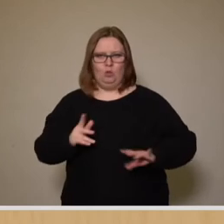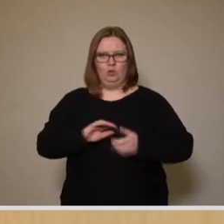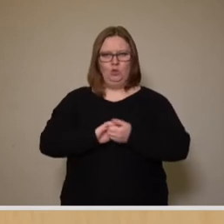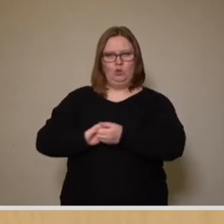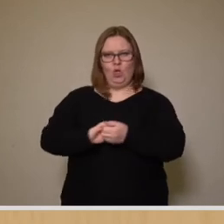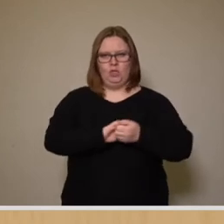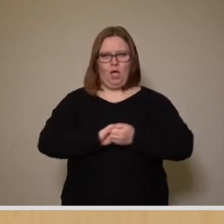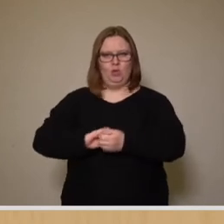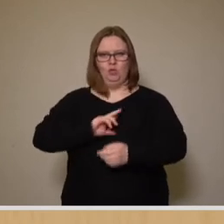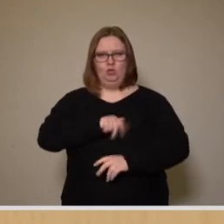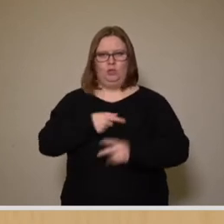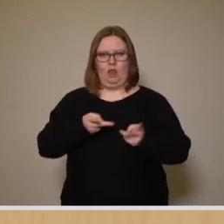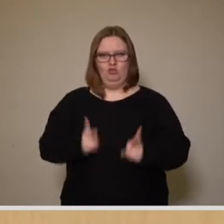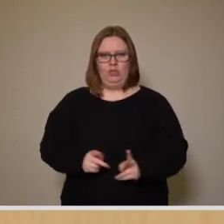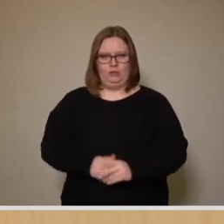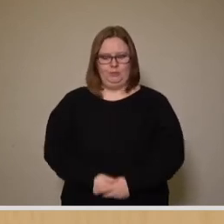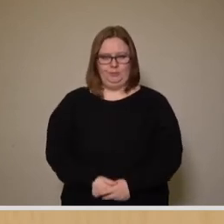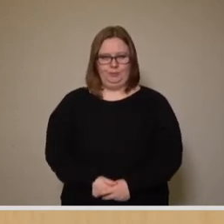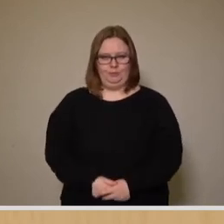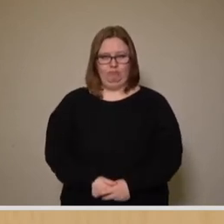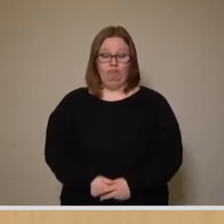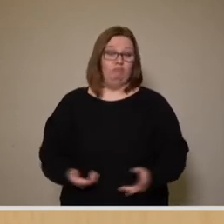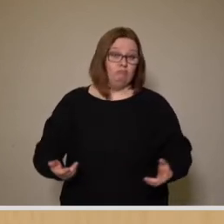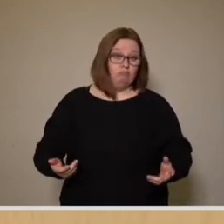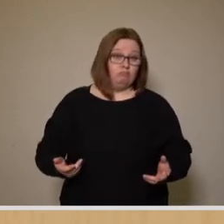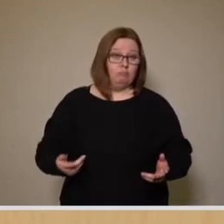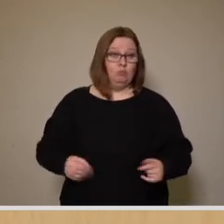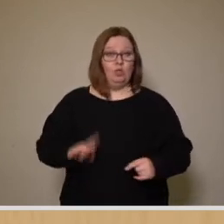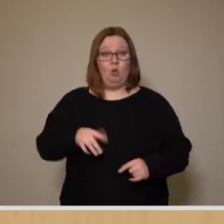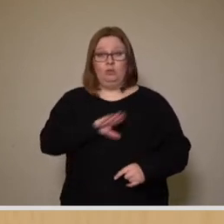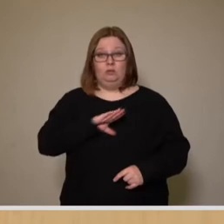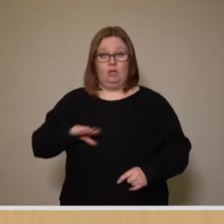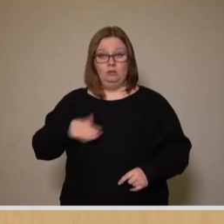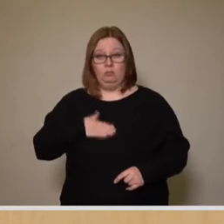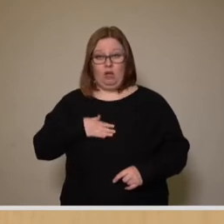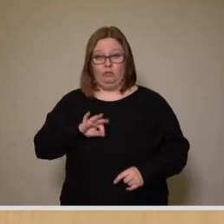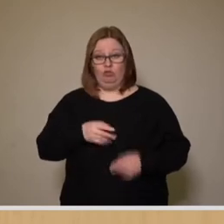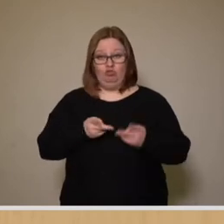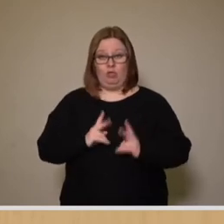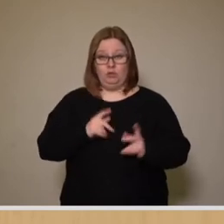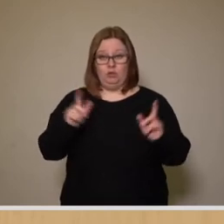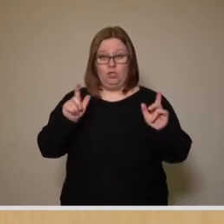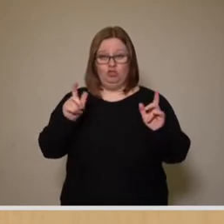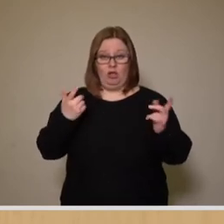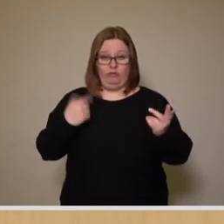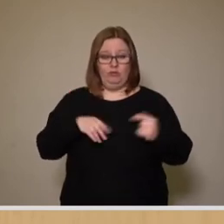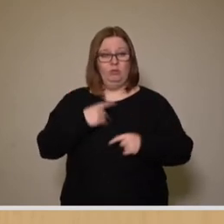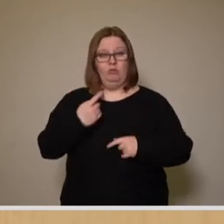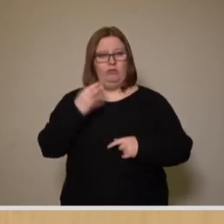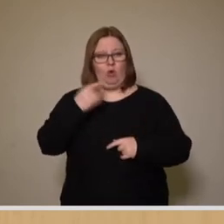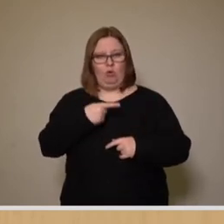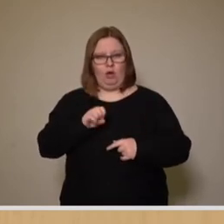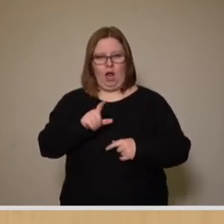sozialen Stadt. Die Bedeutung des Sachsenbades für die Stadtgesellschaft hat Frau Geiler